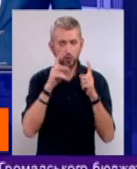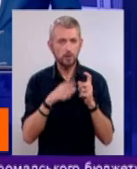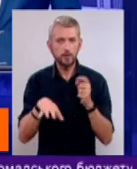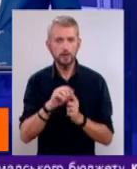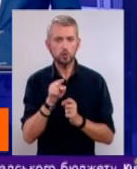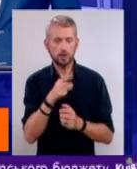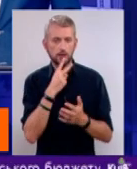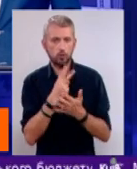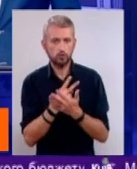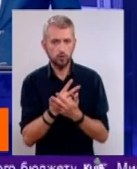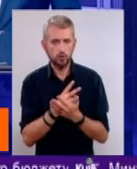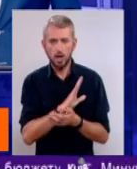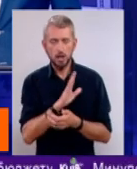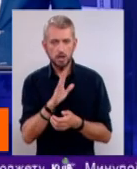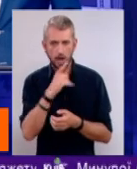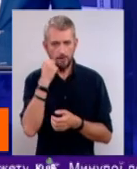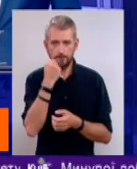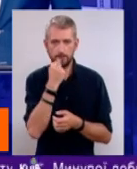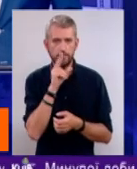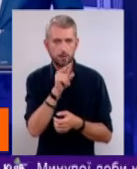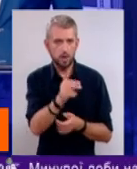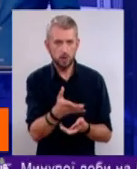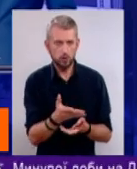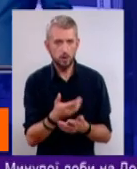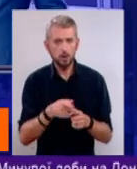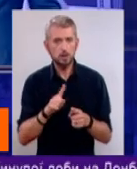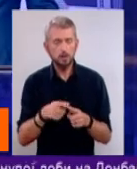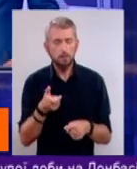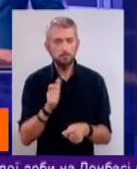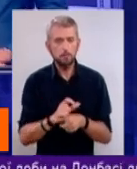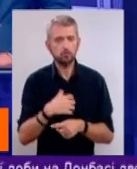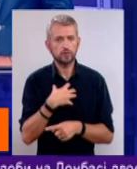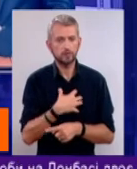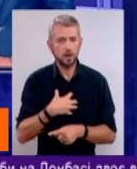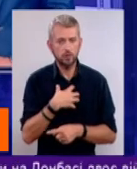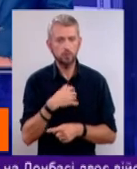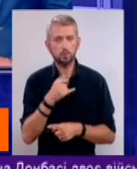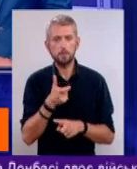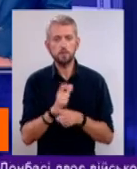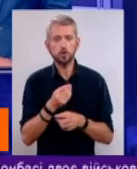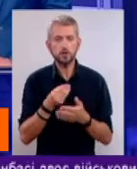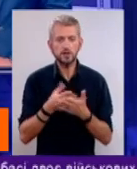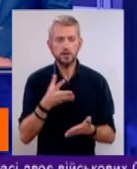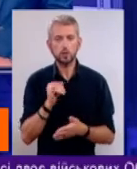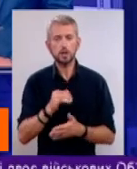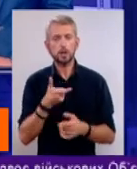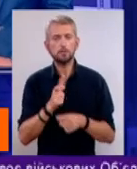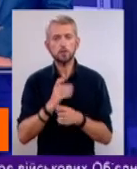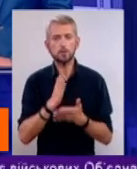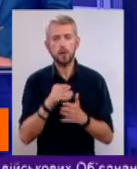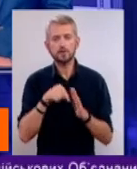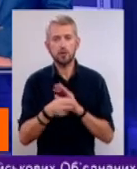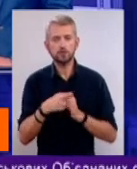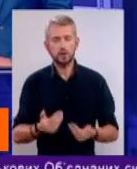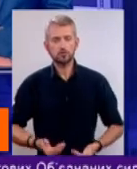що ти демонструєш невербально, тобто не словесно. Це більш значимо і більш цінно, і більш має значення для